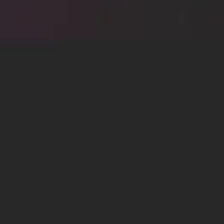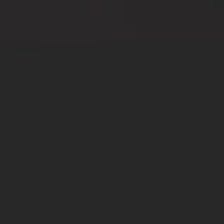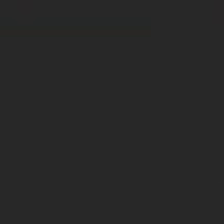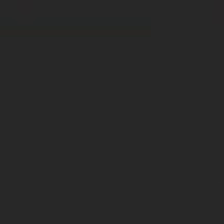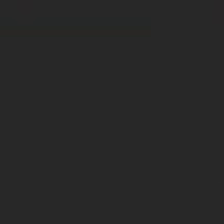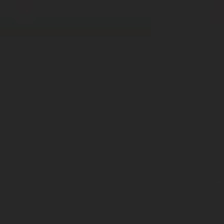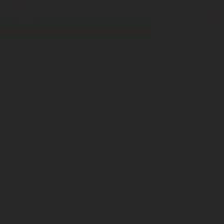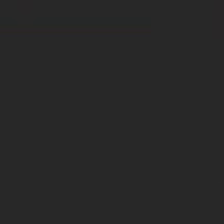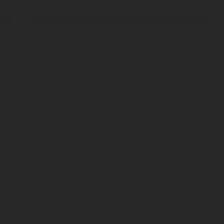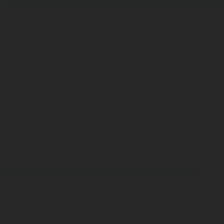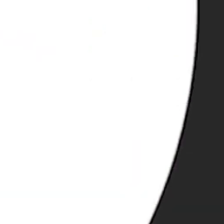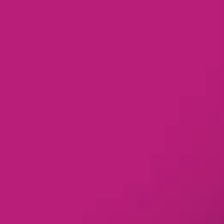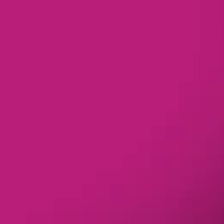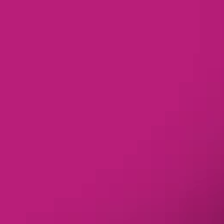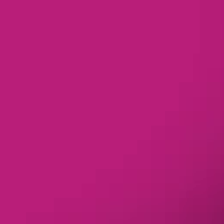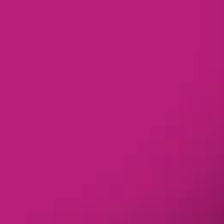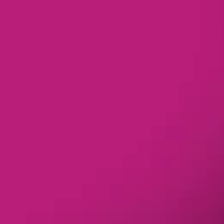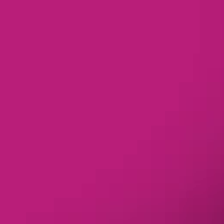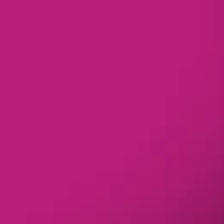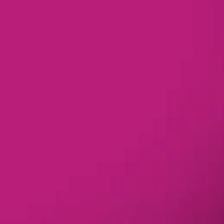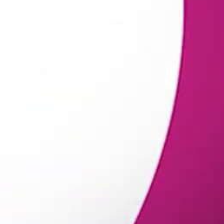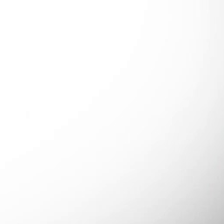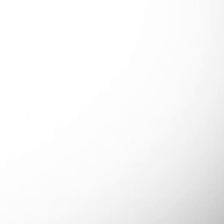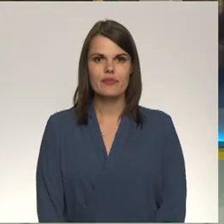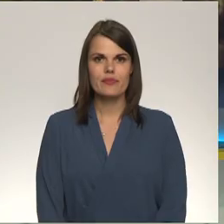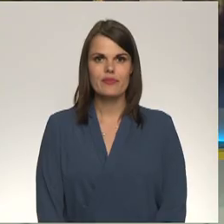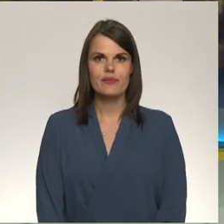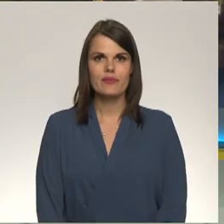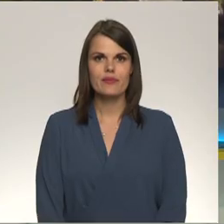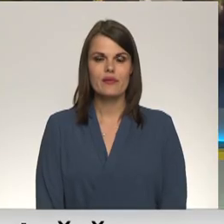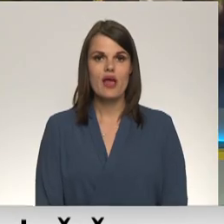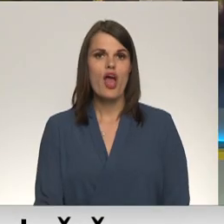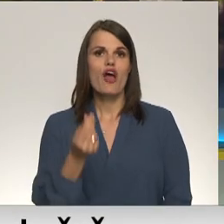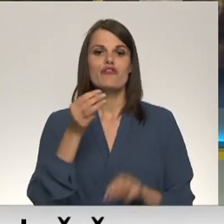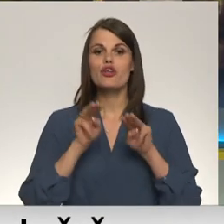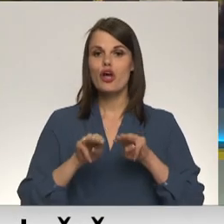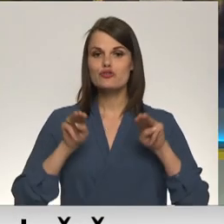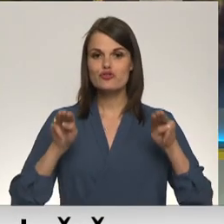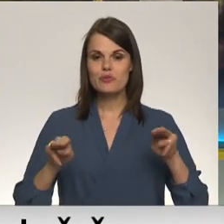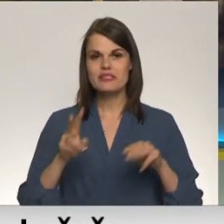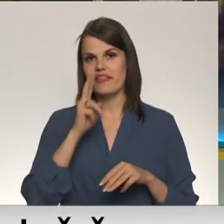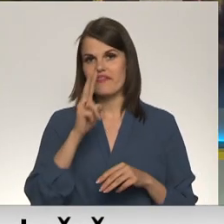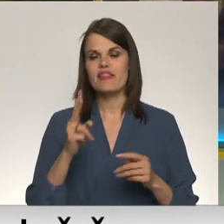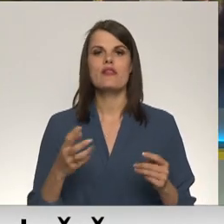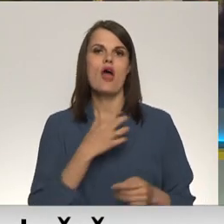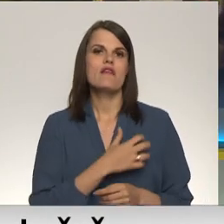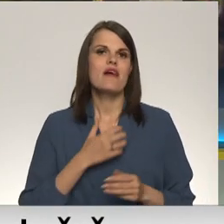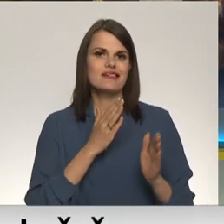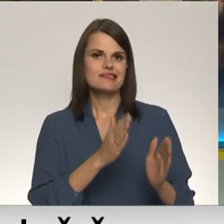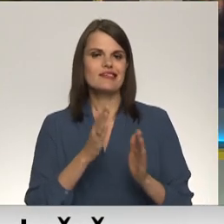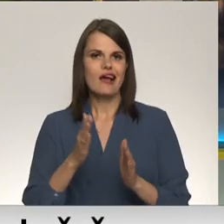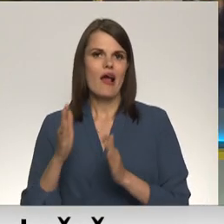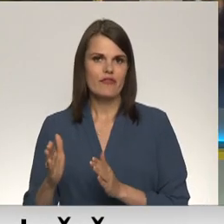Re! Viss ēters ir te! Finanšu ministrijai divu nedēļu laikā jāsagatavo